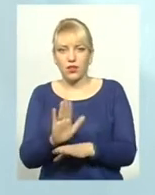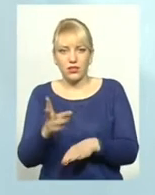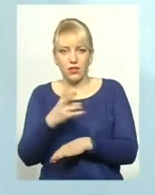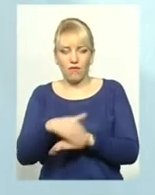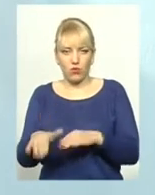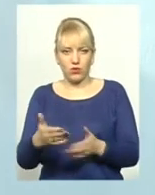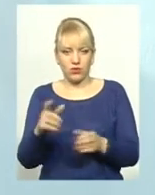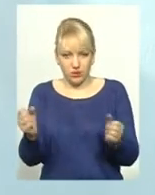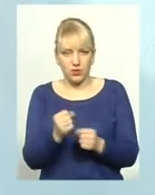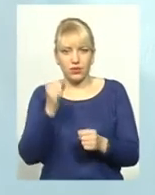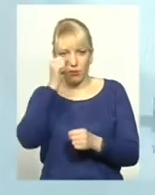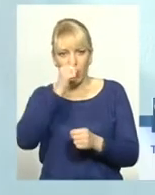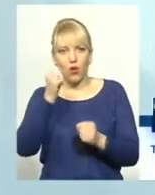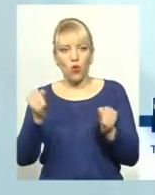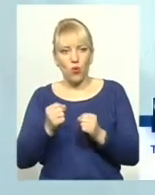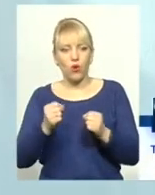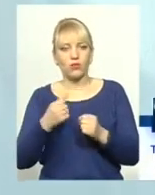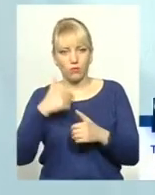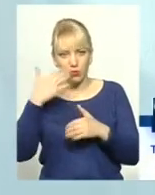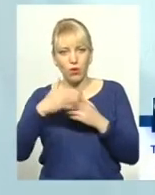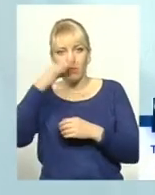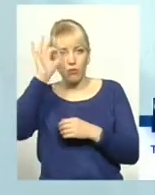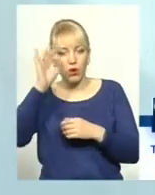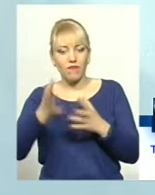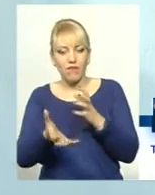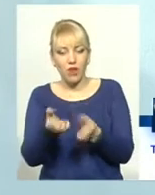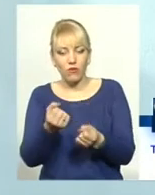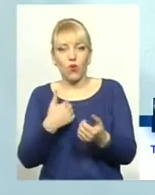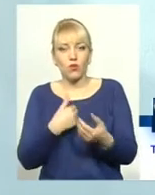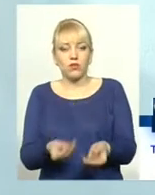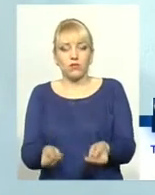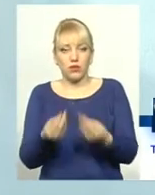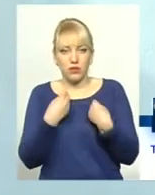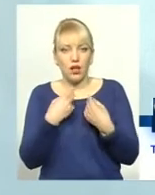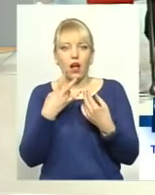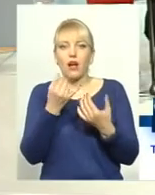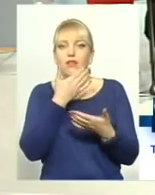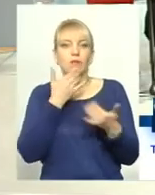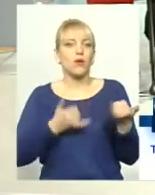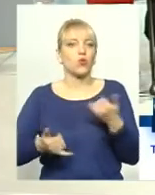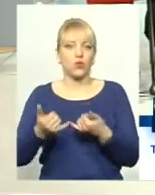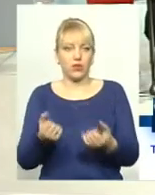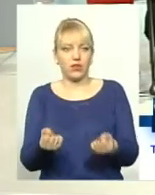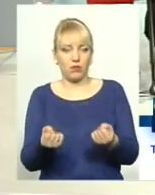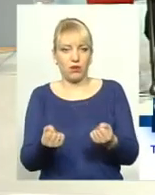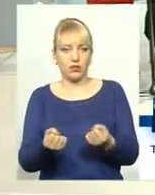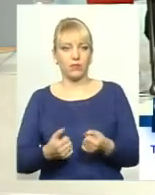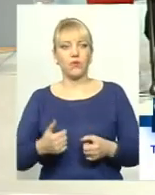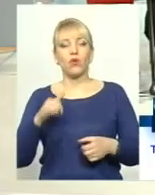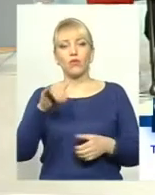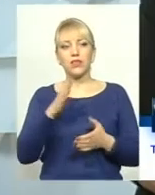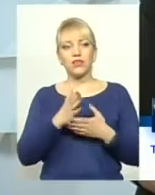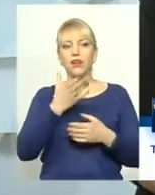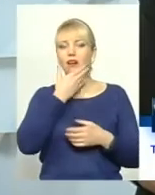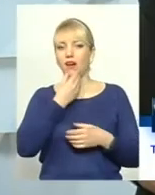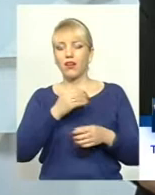та сама поліція їх зрозуміти, вони врятували, і вони хочуть нам передати, а забрати немає. А пані Олена, у вас є зараз гарна можливість